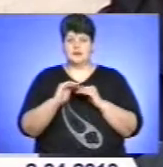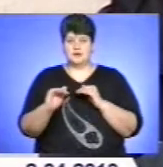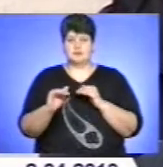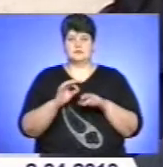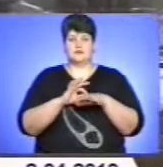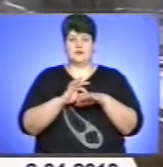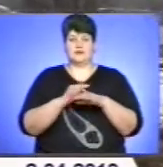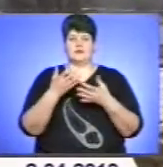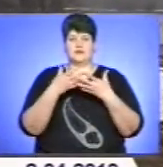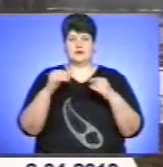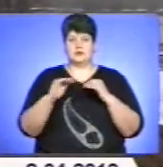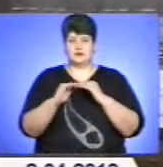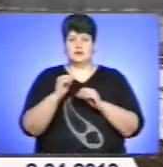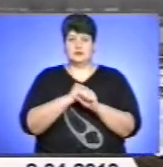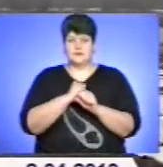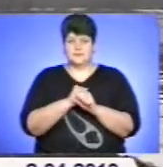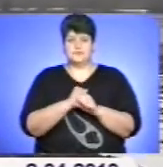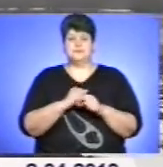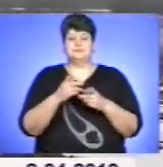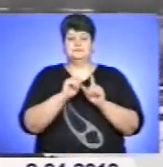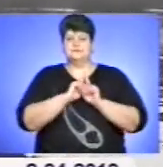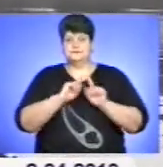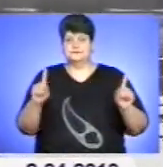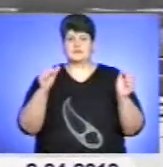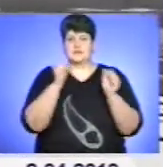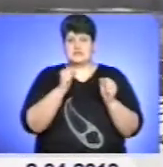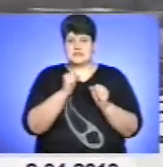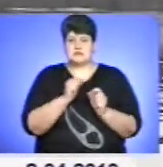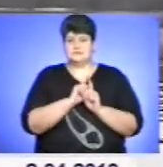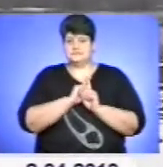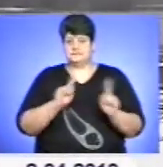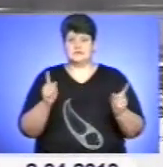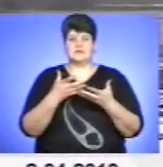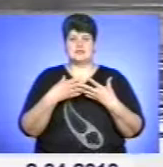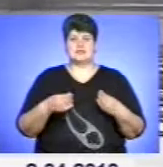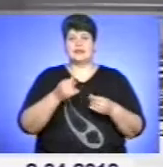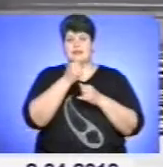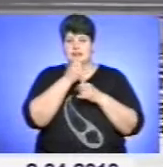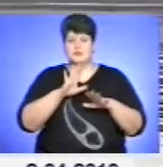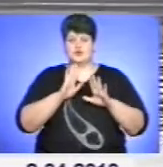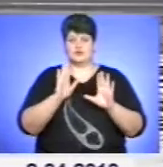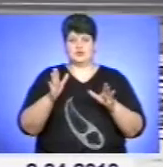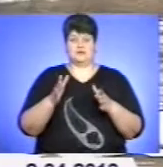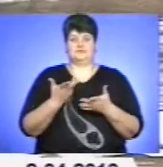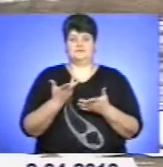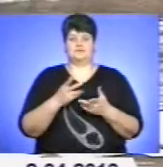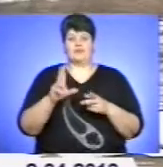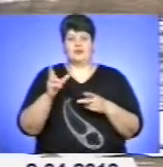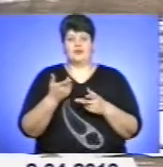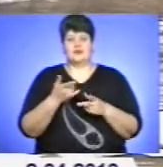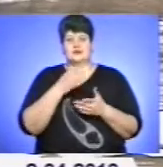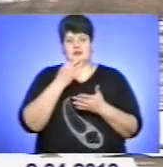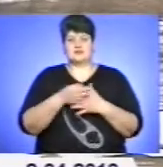полевих робот. Урядовець додав, що аномальна зима і весна цього року не можуть бути виправданням для виникнення надзвичайних ситуацій. У свою чергу голова